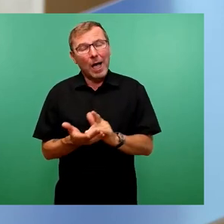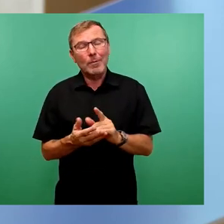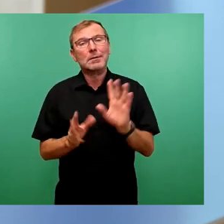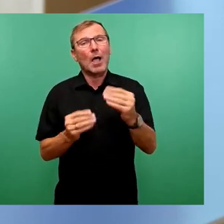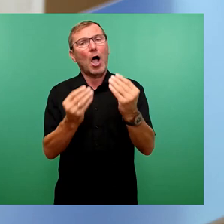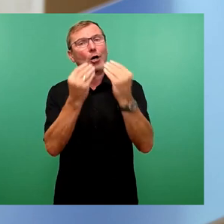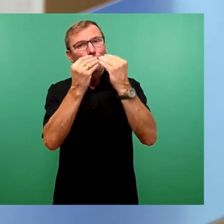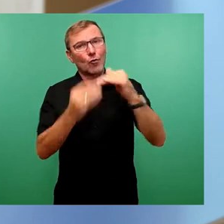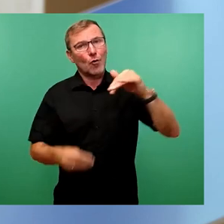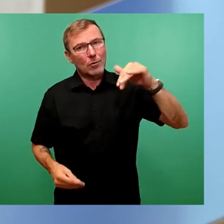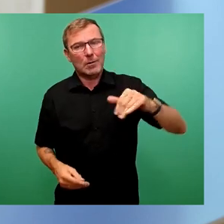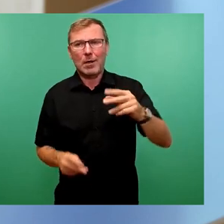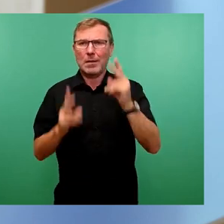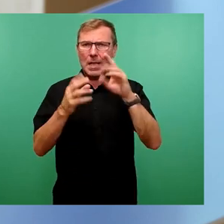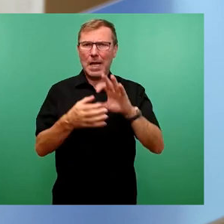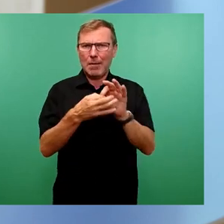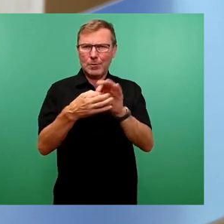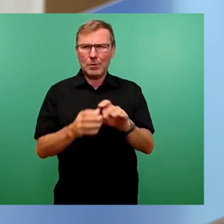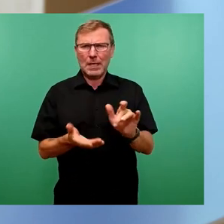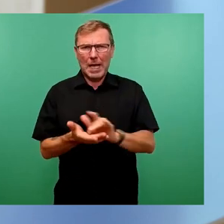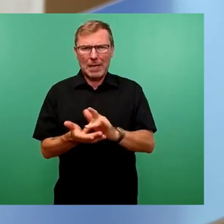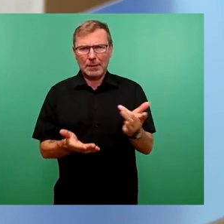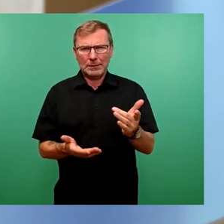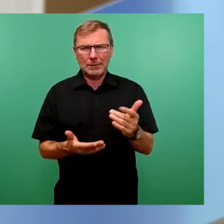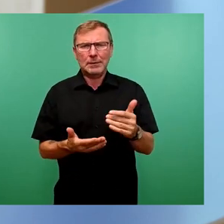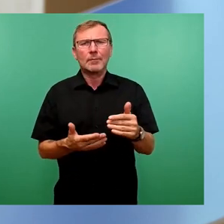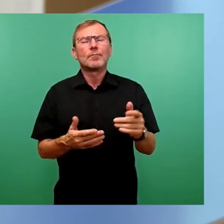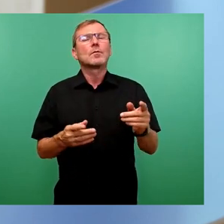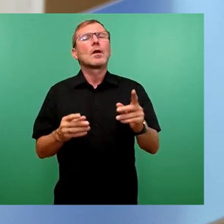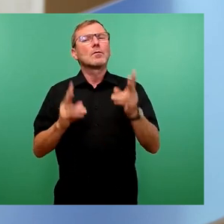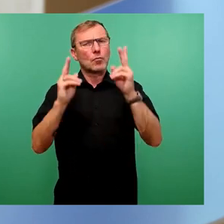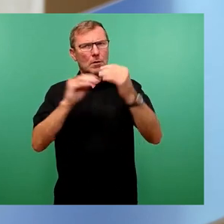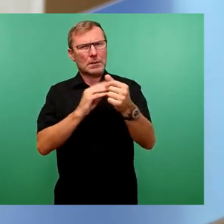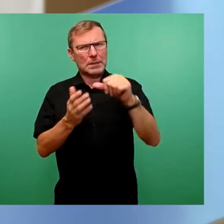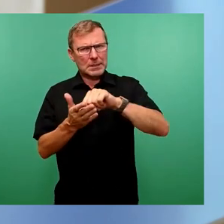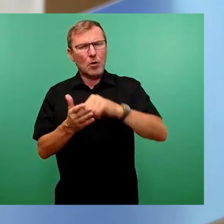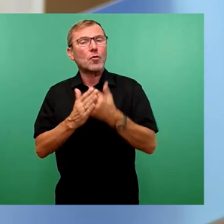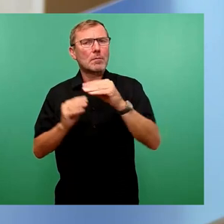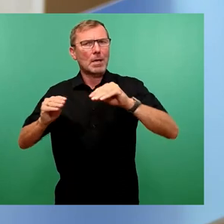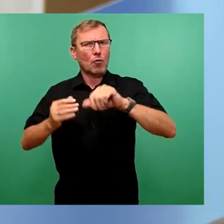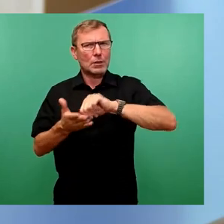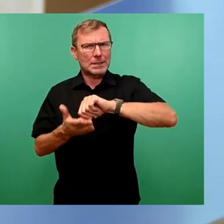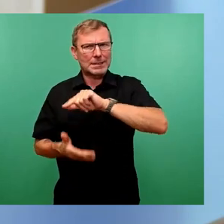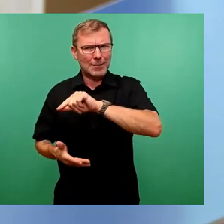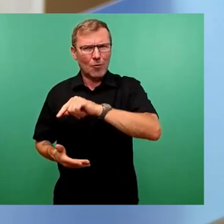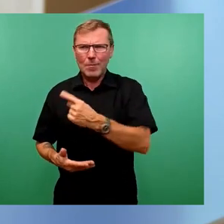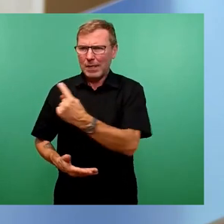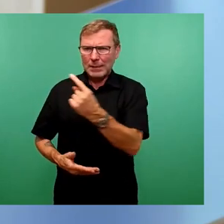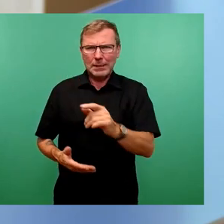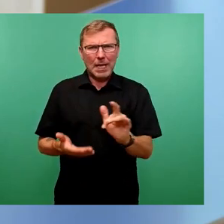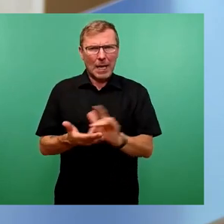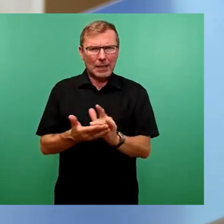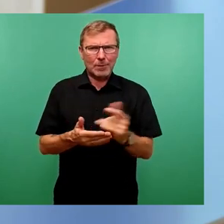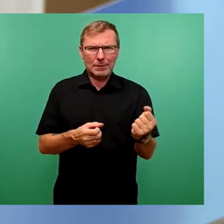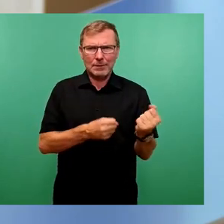Die lehrerbezogenen iPads sollten dort beschult werden im neuen Medienpädagogischen Zentrum und eben jene personenbezogenen iPads durften dann